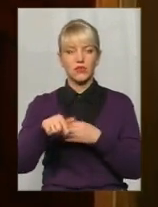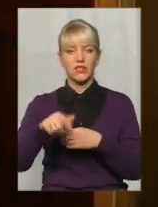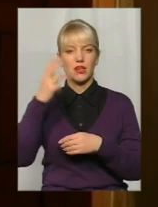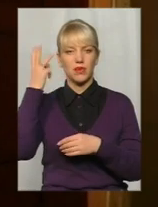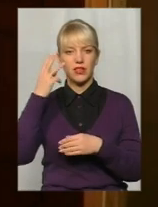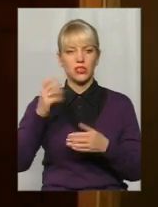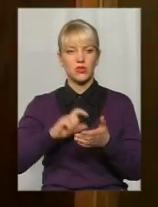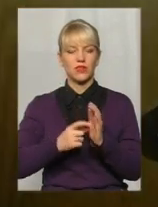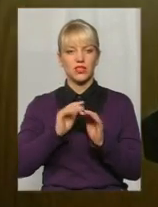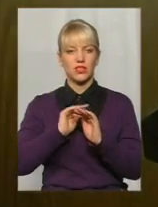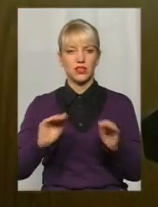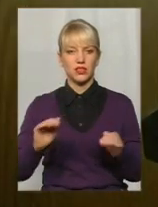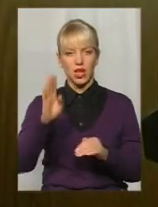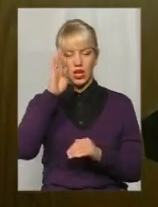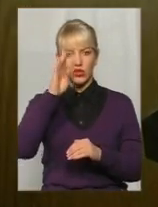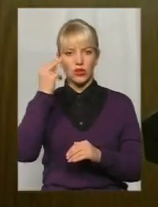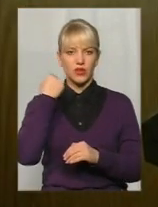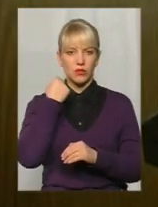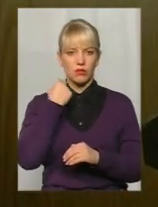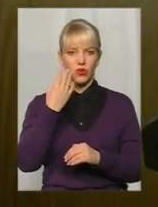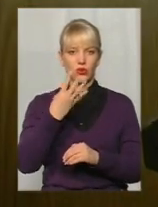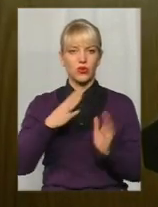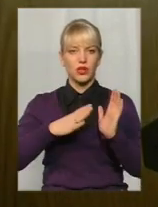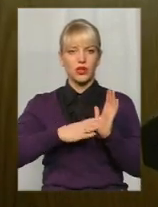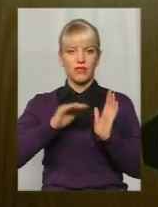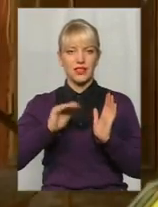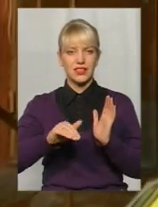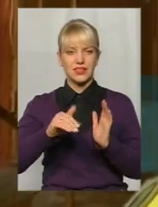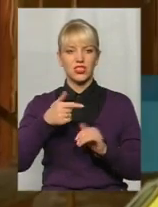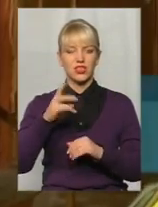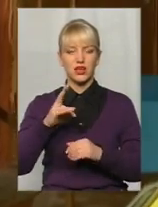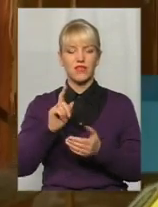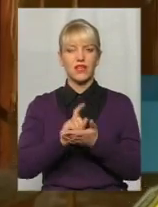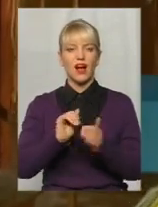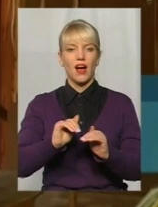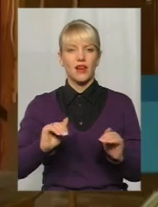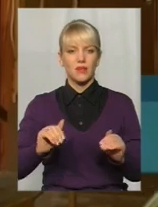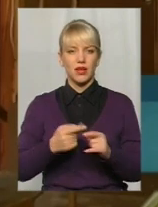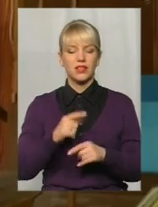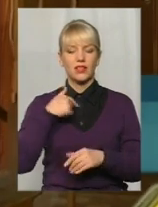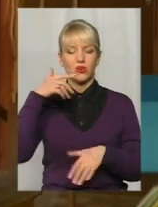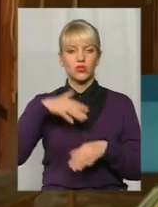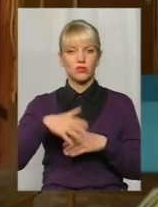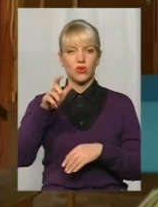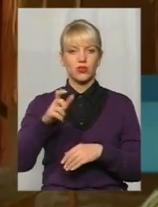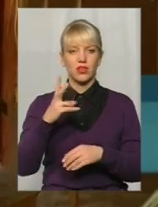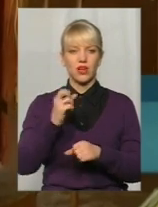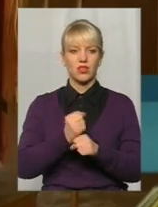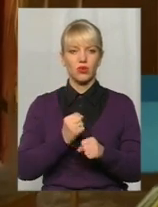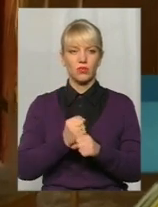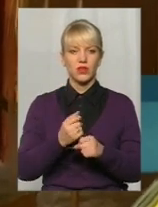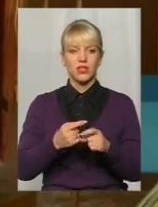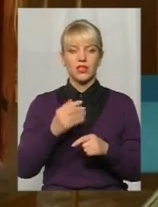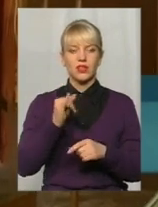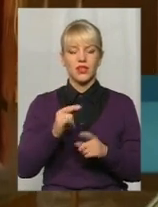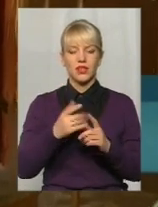тиша. Чоловік заборгував на утримання дитини майже 40 тисяч гривень аліментів. Я так розумію, що він на роботі, певний період даний боржник